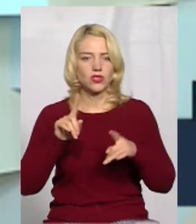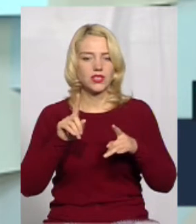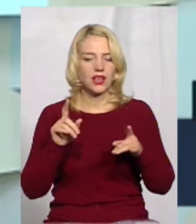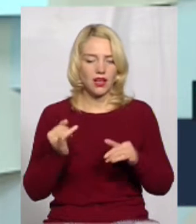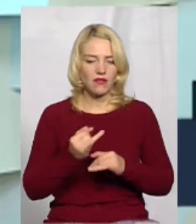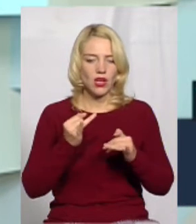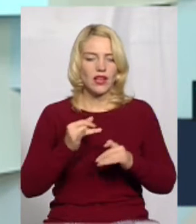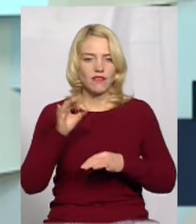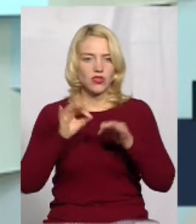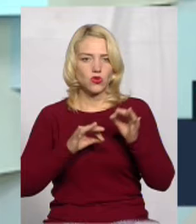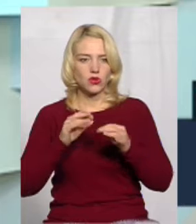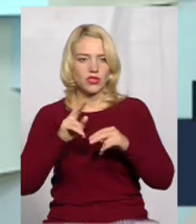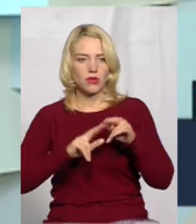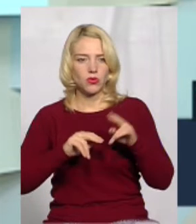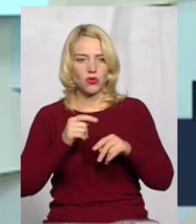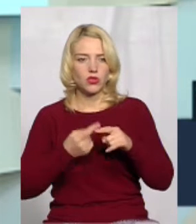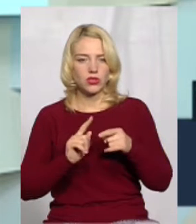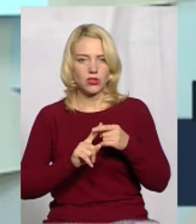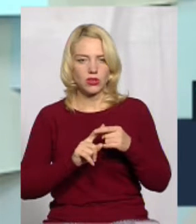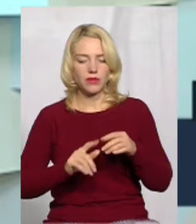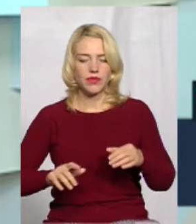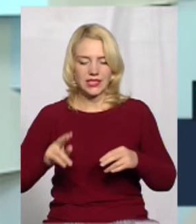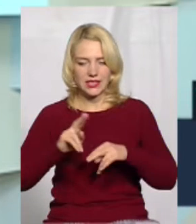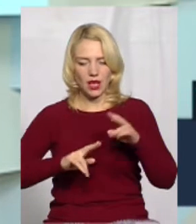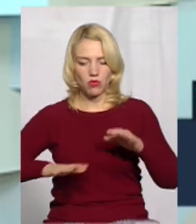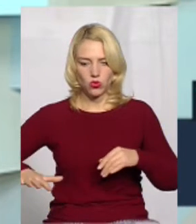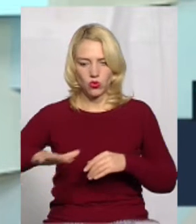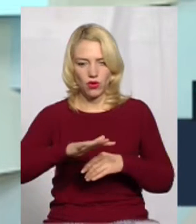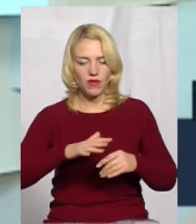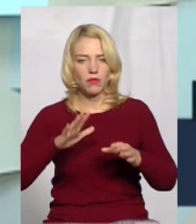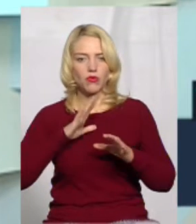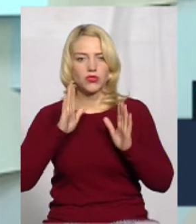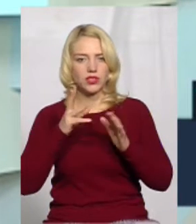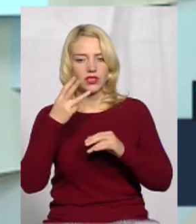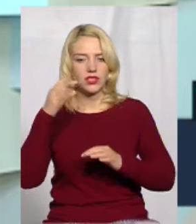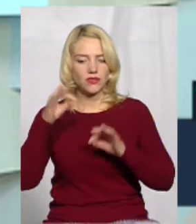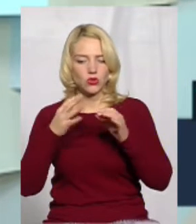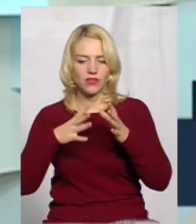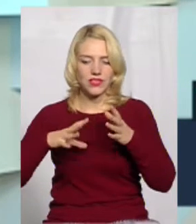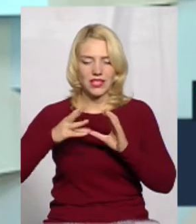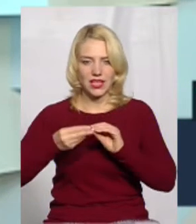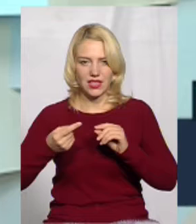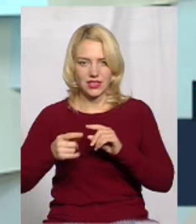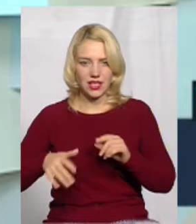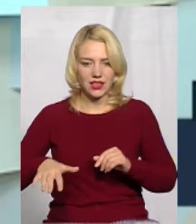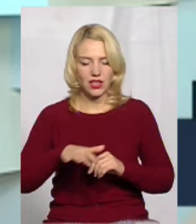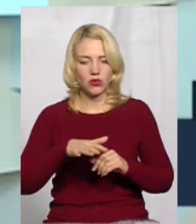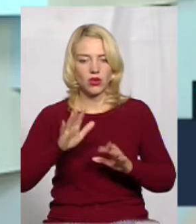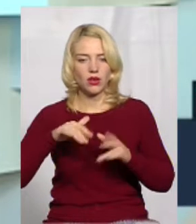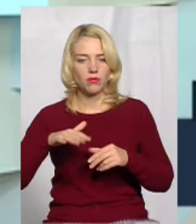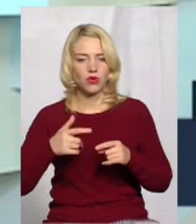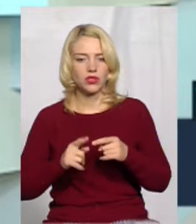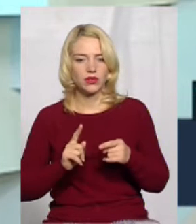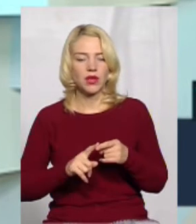території складав всього-навсього тільки 30%. Далі вже в 2015 році забудовник отримує 7